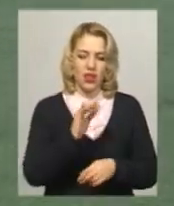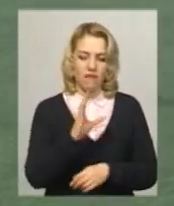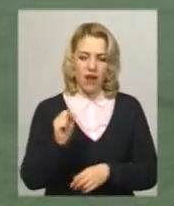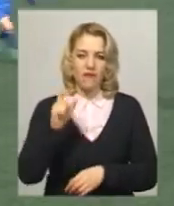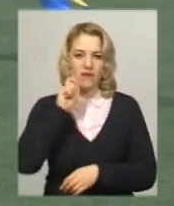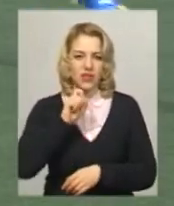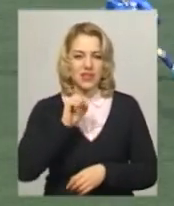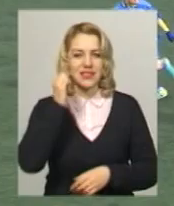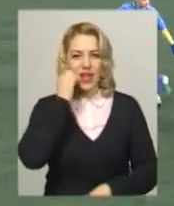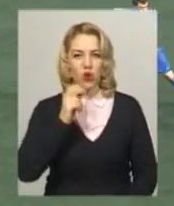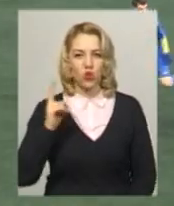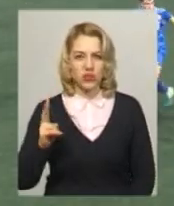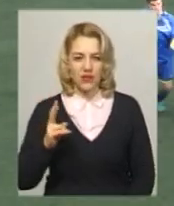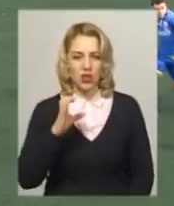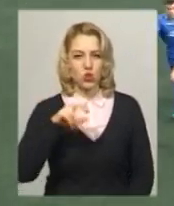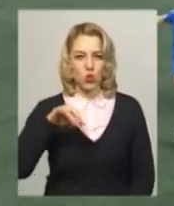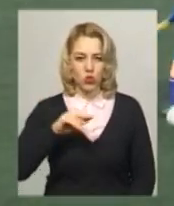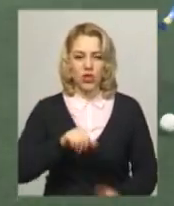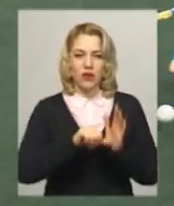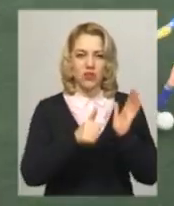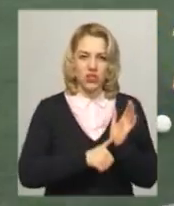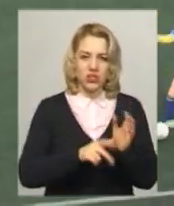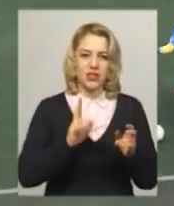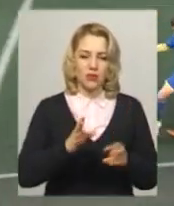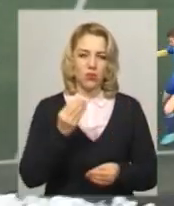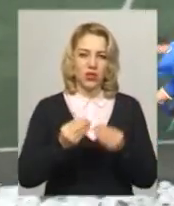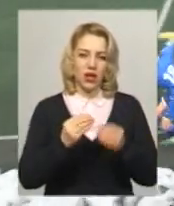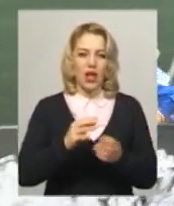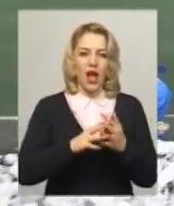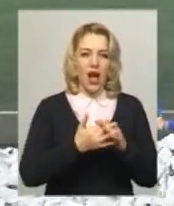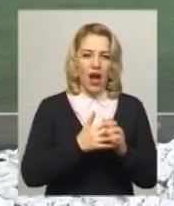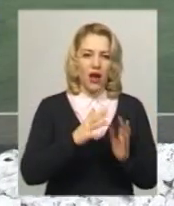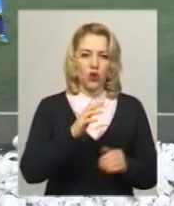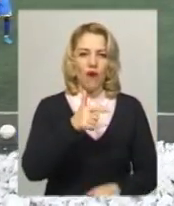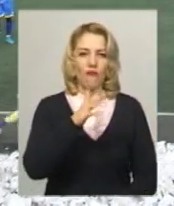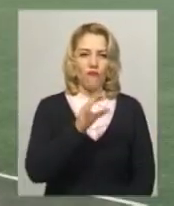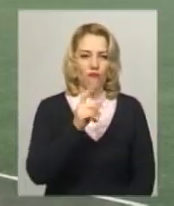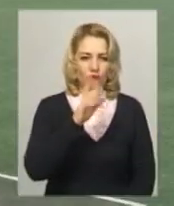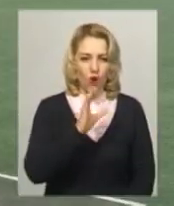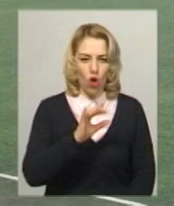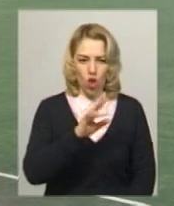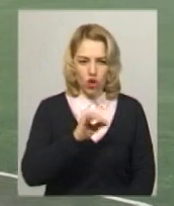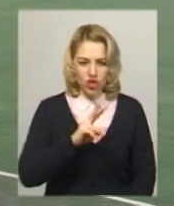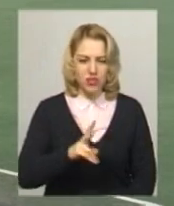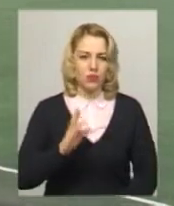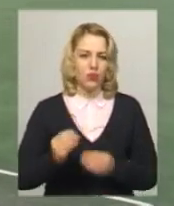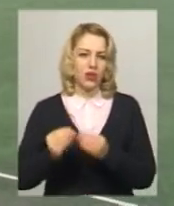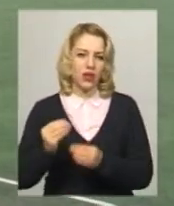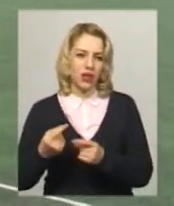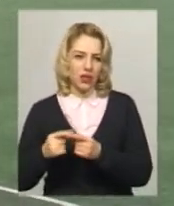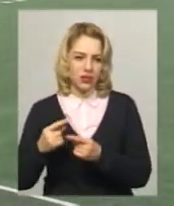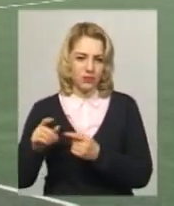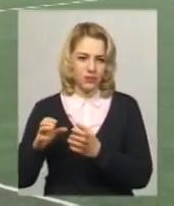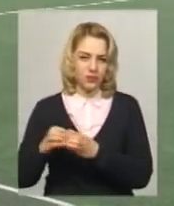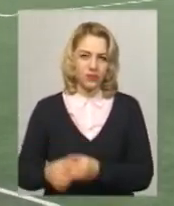Старокостянтинівським случем. О 16-й агробізнес Волочівська гратиме з Малинськом Рівненської області. Триватиме турнір до початку березня. Світлана